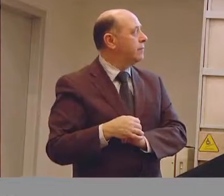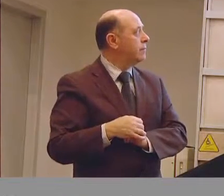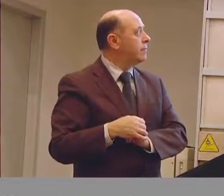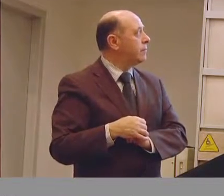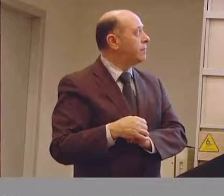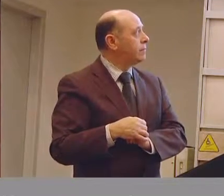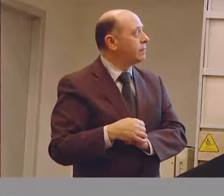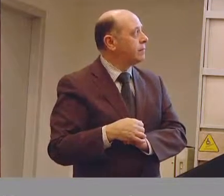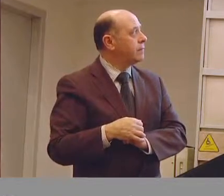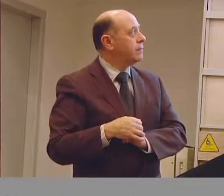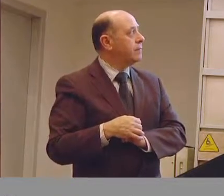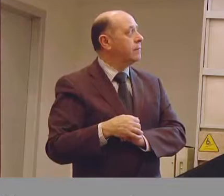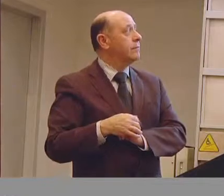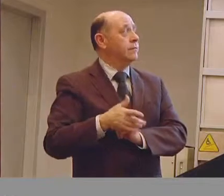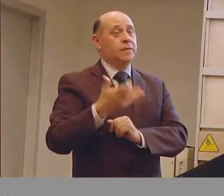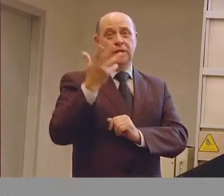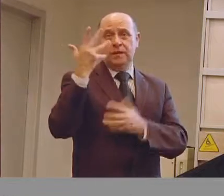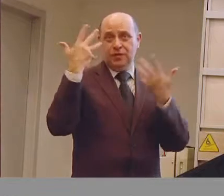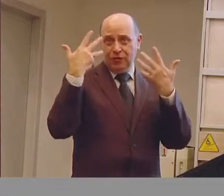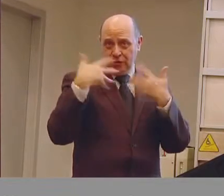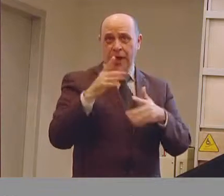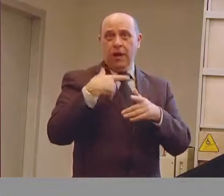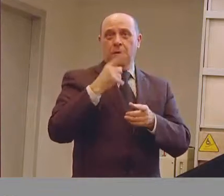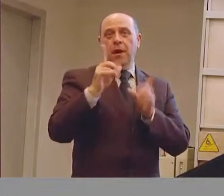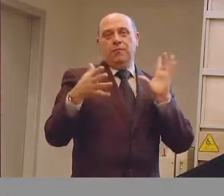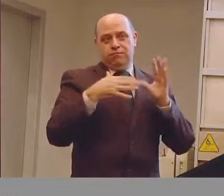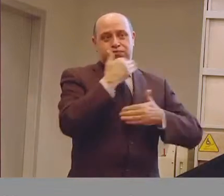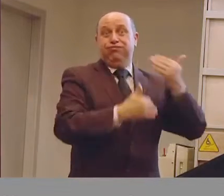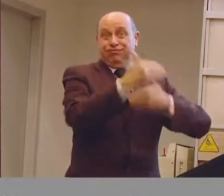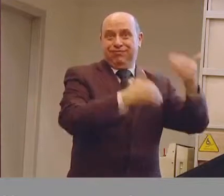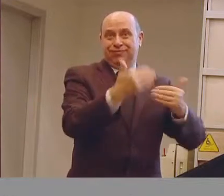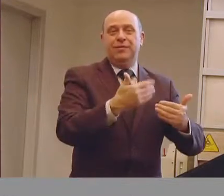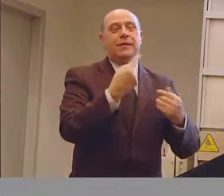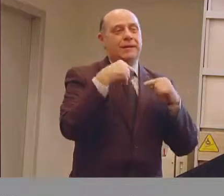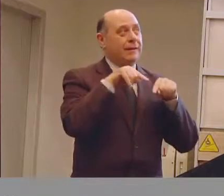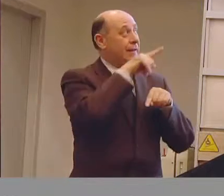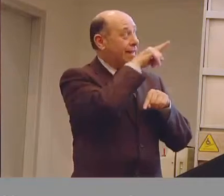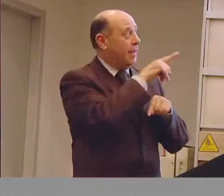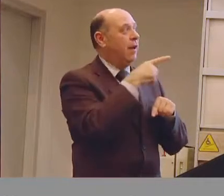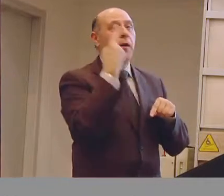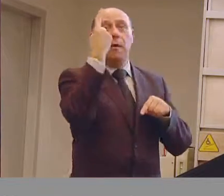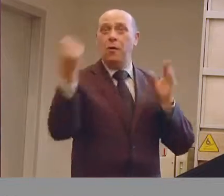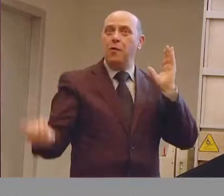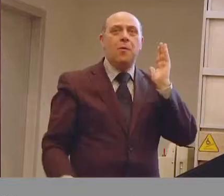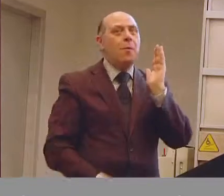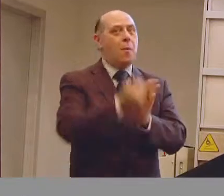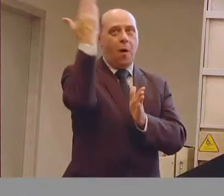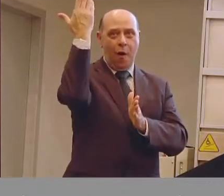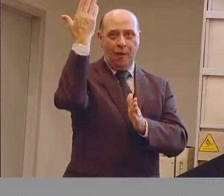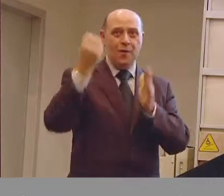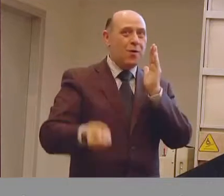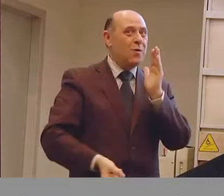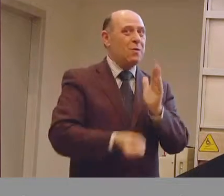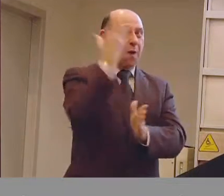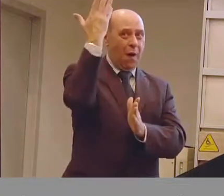Se sono fatti tanti passi avanti sulle interfacce di comando è chiaro che quello che ha rivoluzionato un pochino il mondo